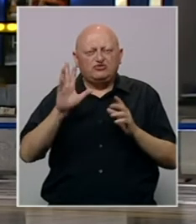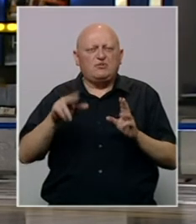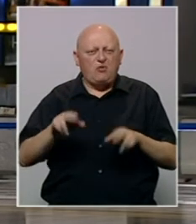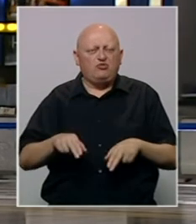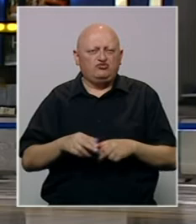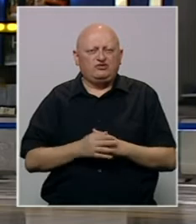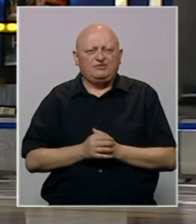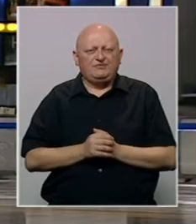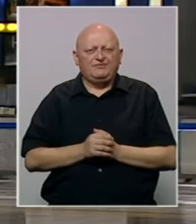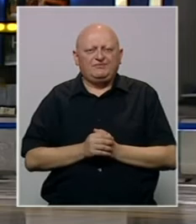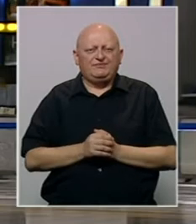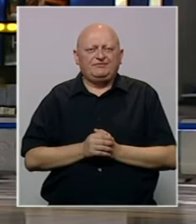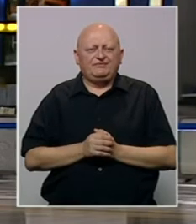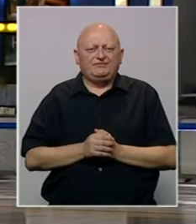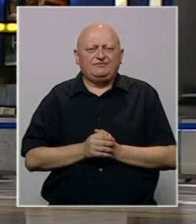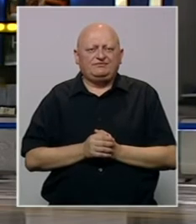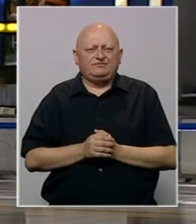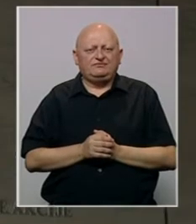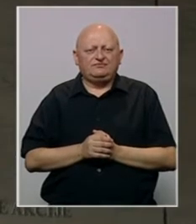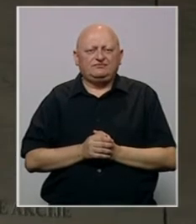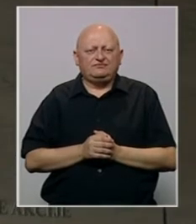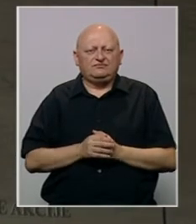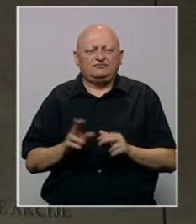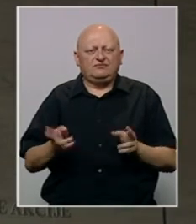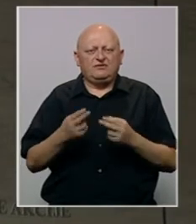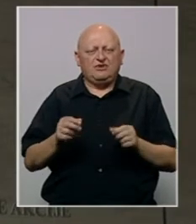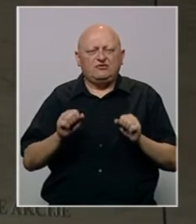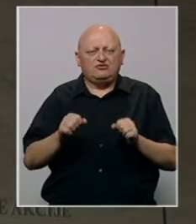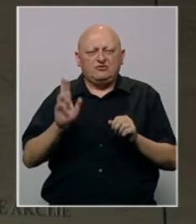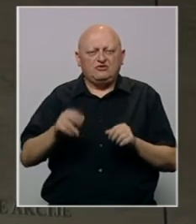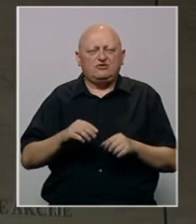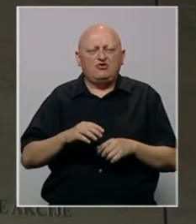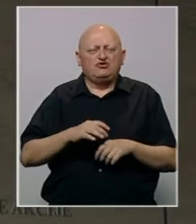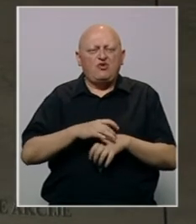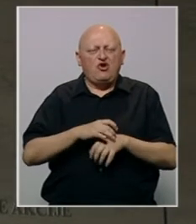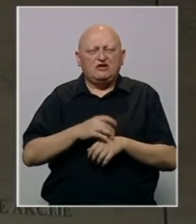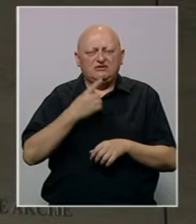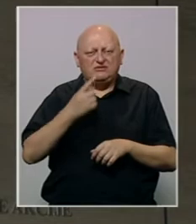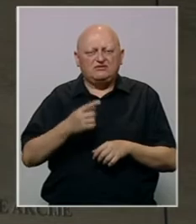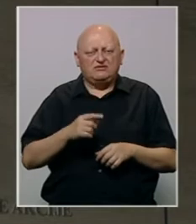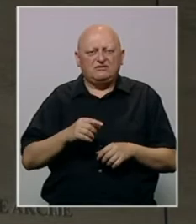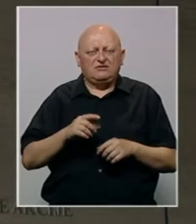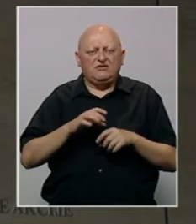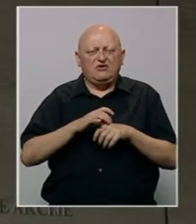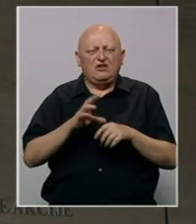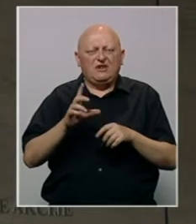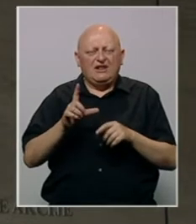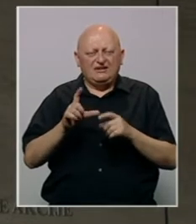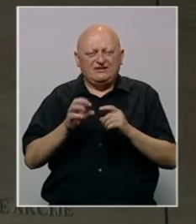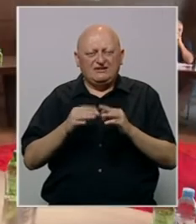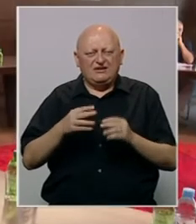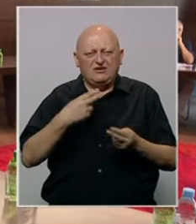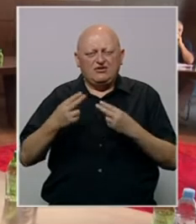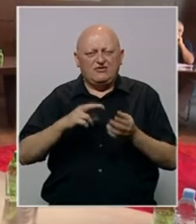ipak moguća. Ne možemo spriječiti ali možemo liječiti. Formulacija je lidera SDA kada je u pitanju